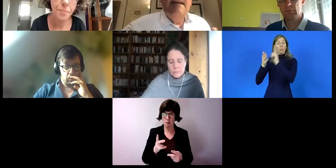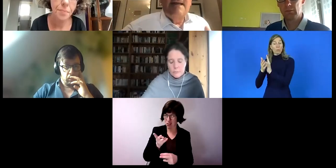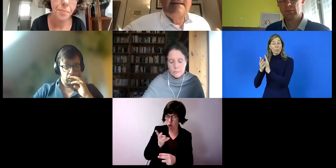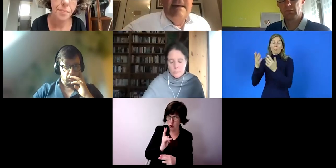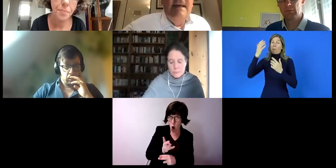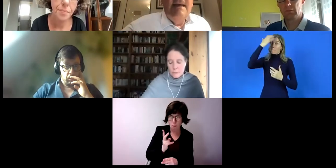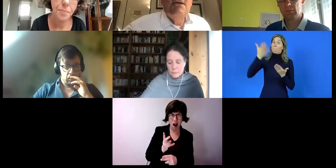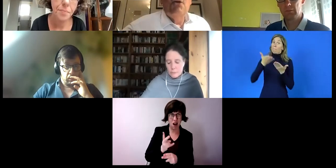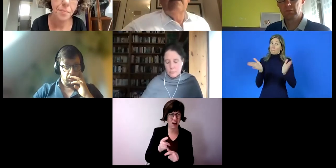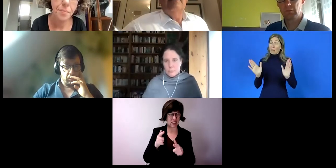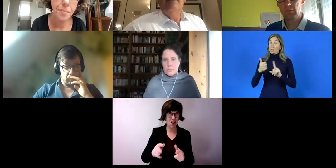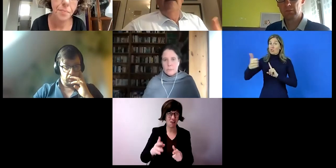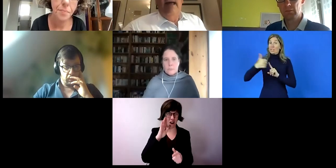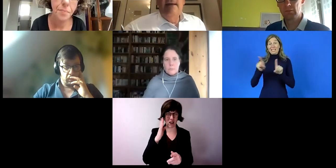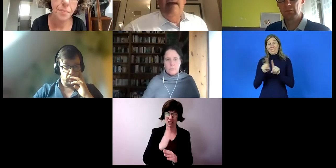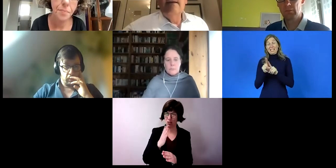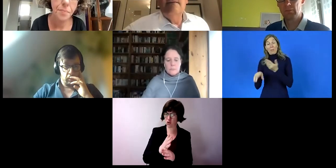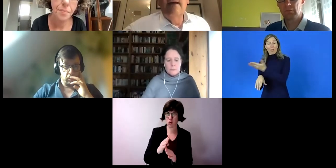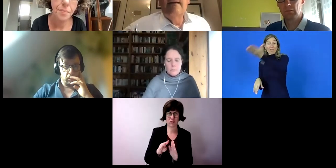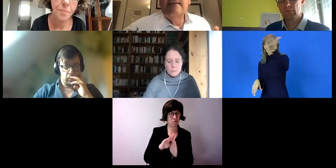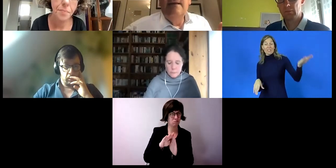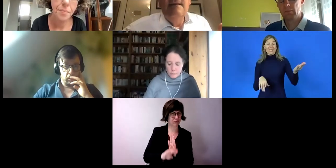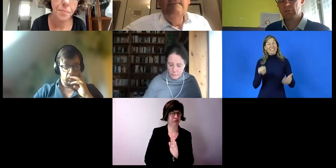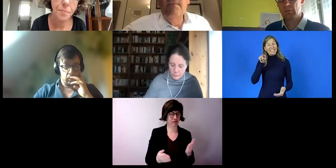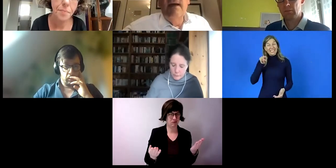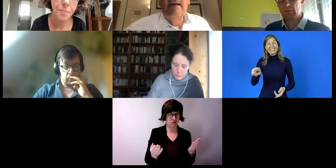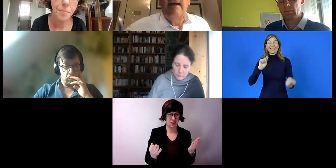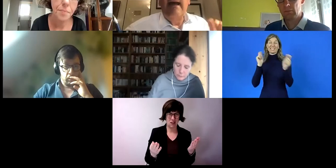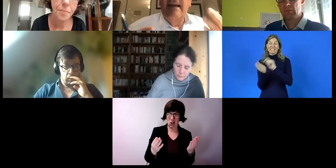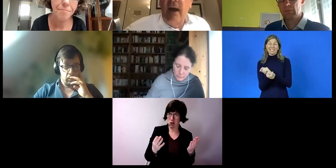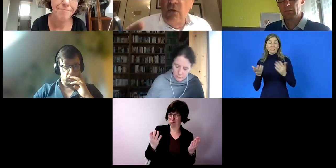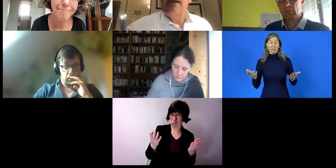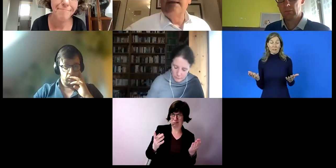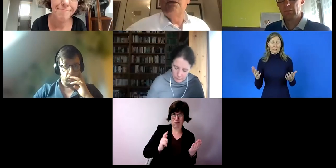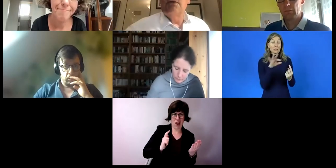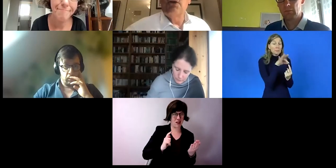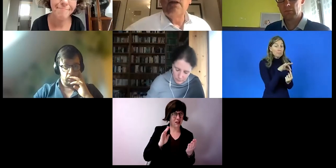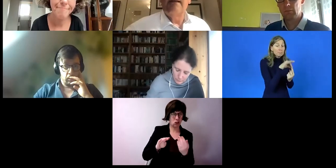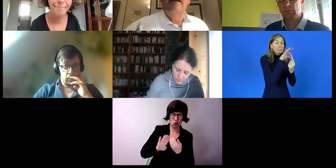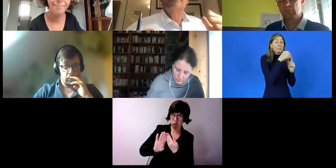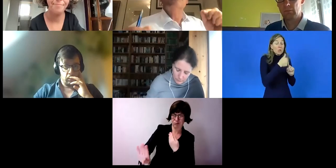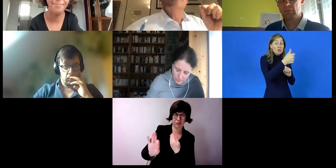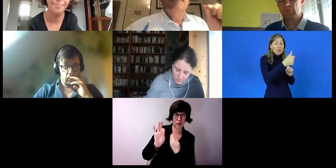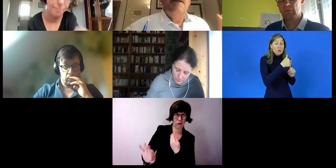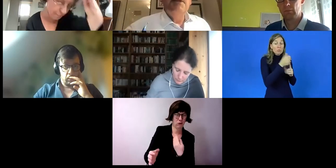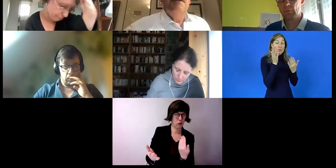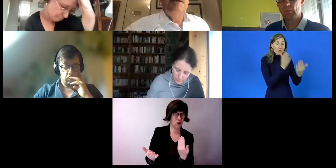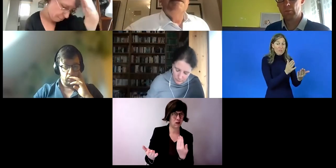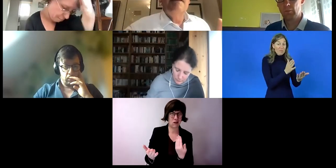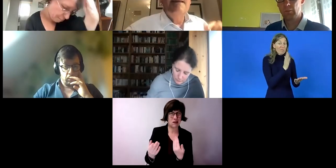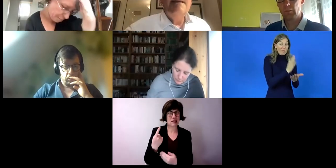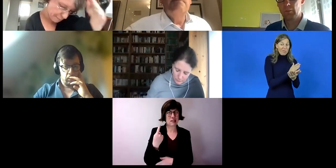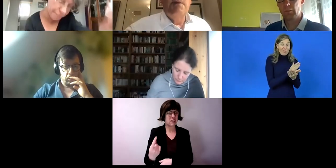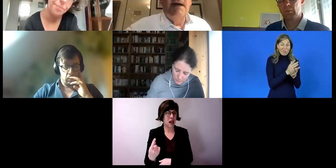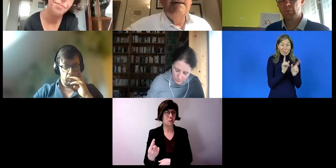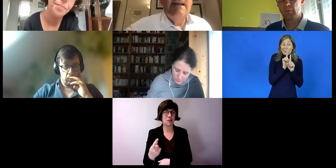Fahrtdienst an sich ist schon eine Eigenheit, die eine Ausgrenzung darstellt. Also Sie nehmen nämlich